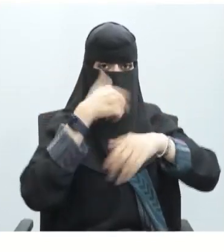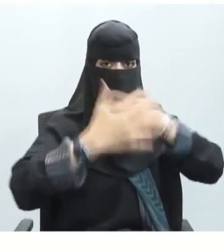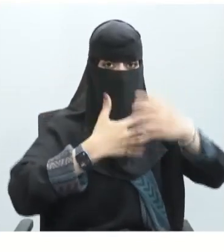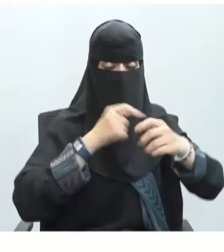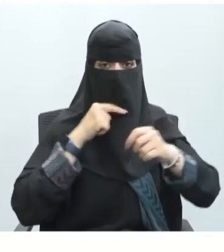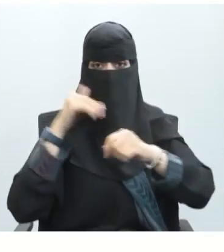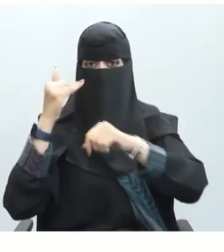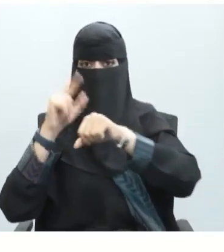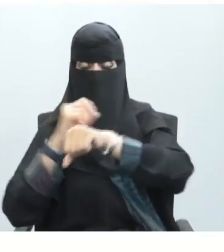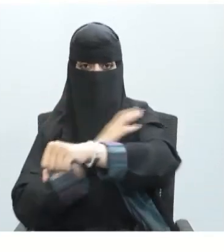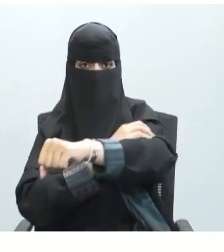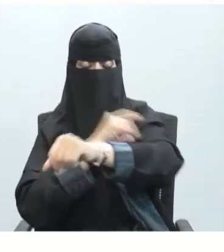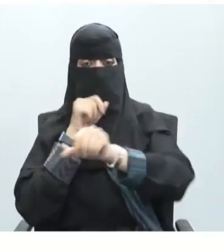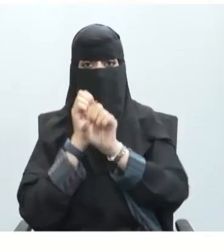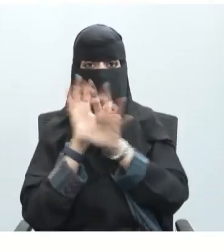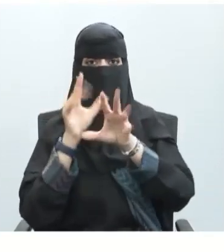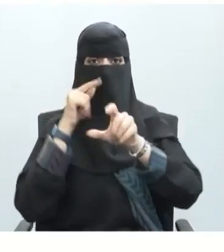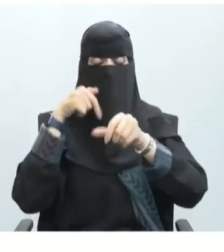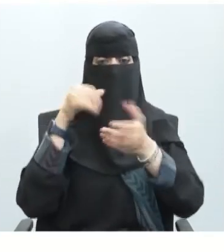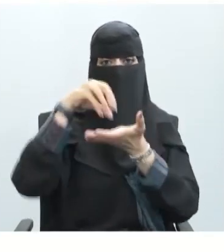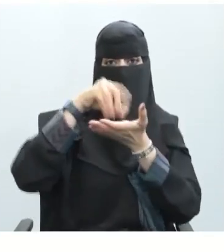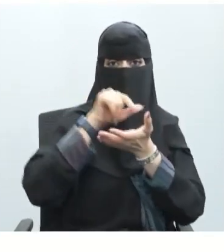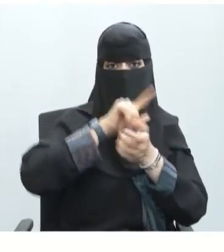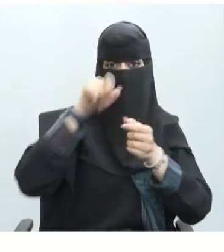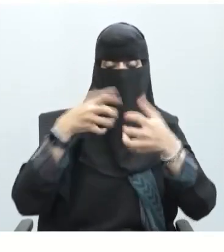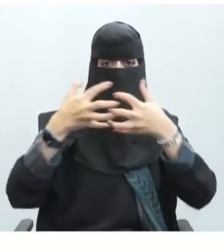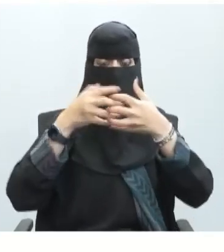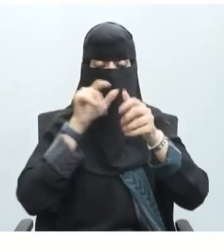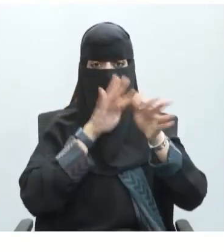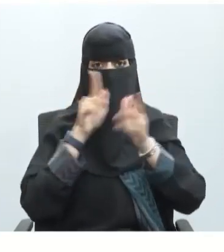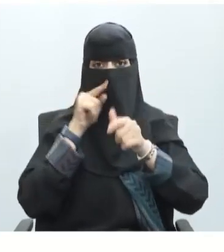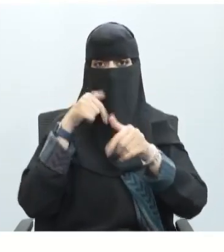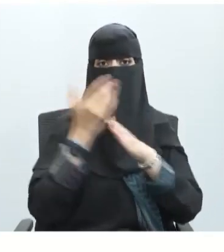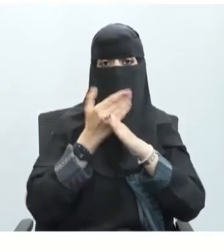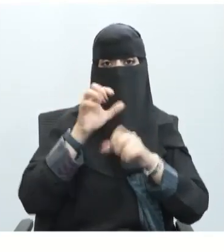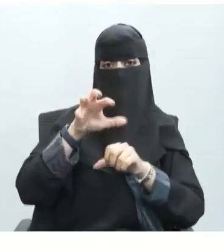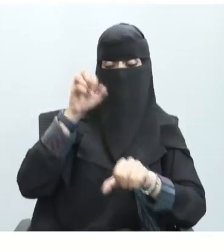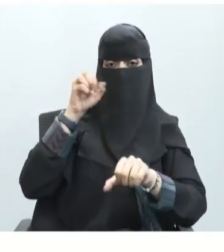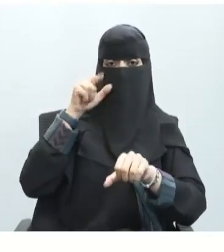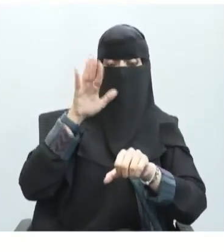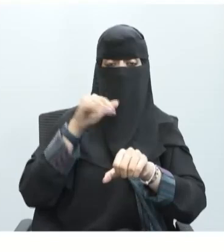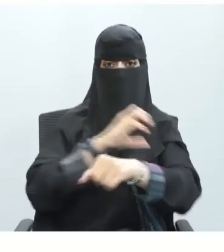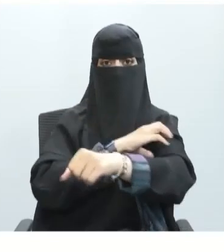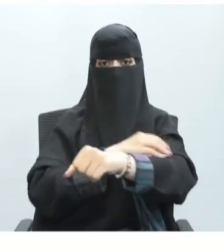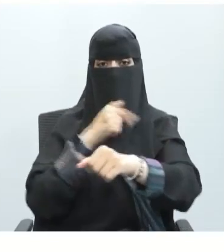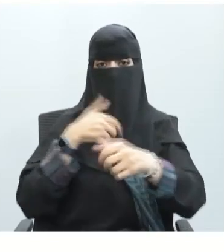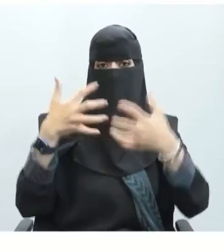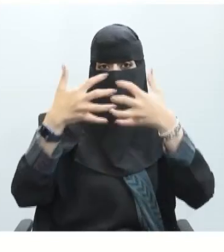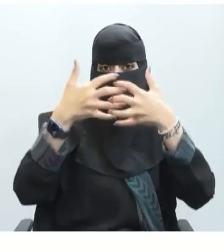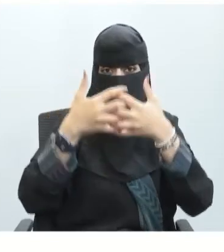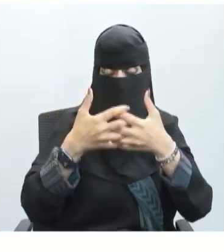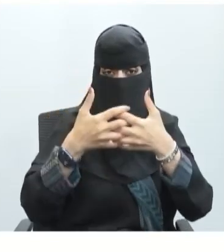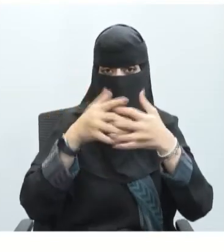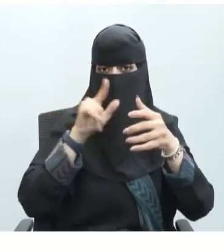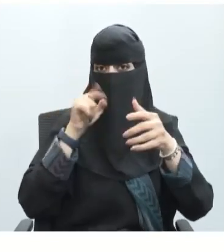مع خلية عضلية تتحرر النواكل العصبية عبر منطقة التشابك العصبي وتسبب انكباض العضلة إذا في التشابك العصبي لم يكن